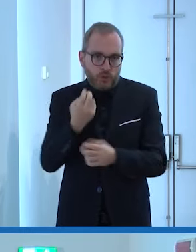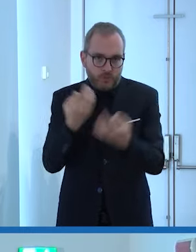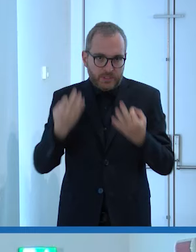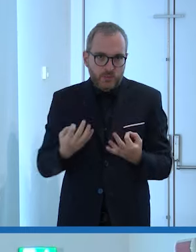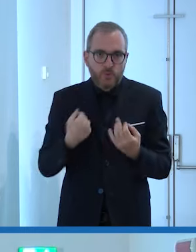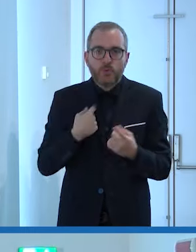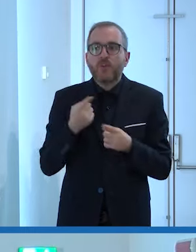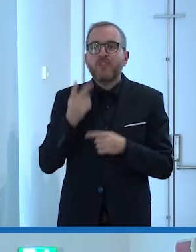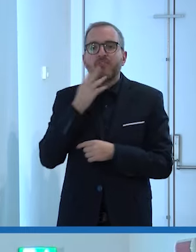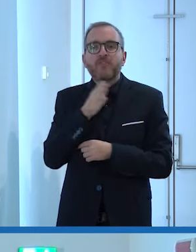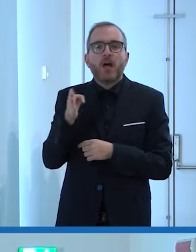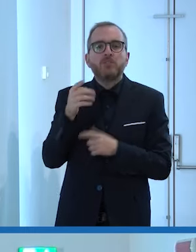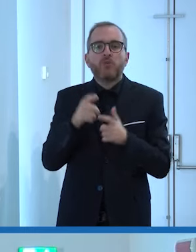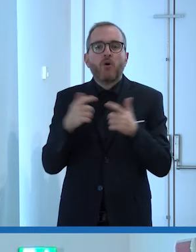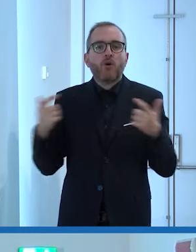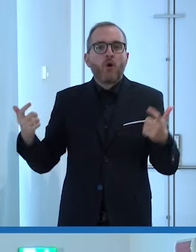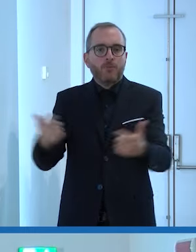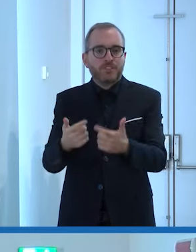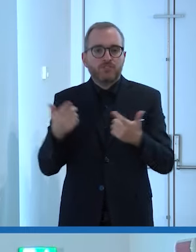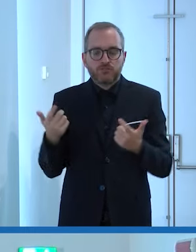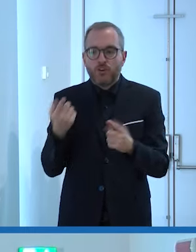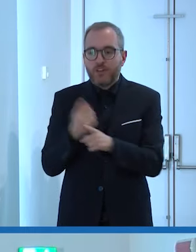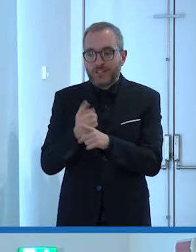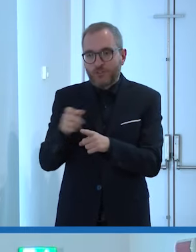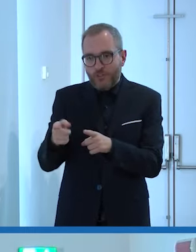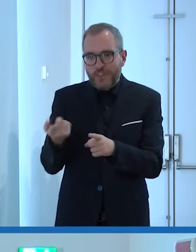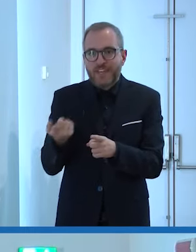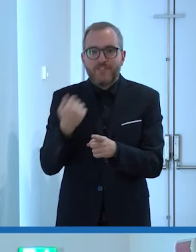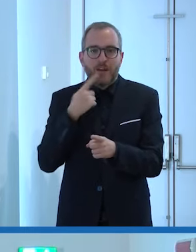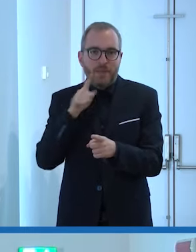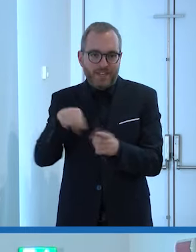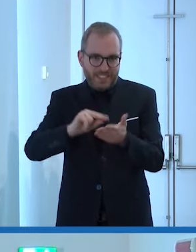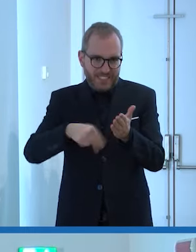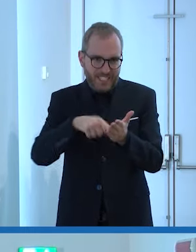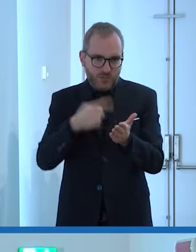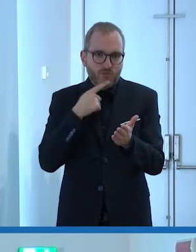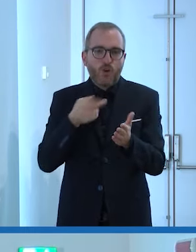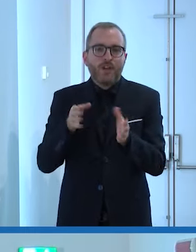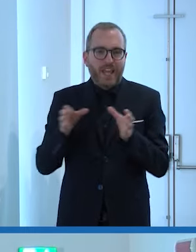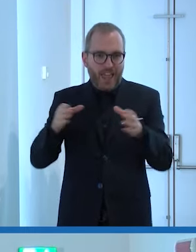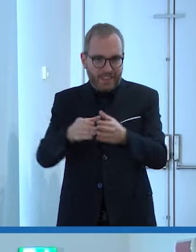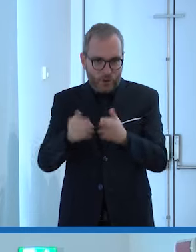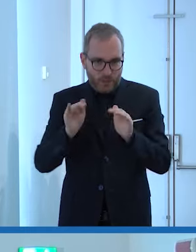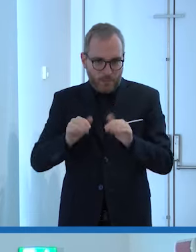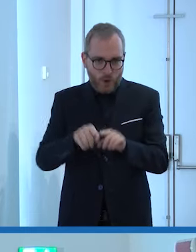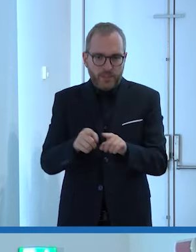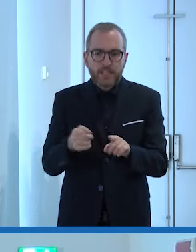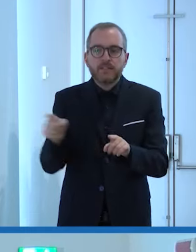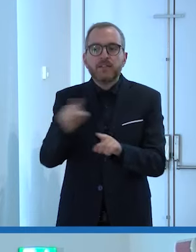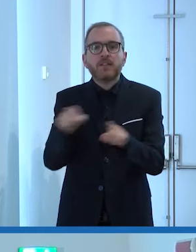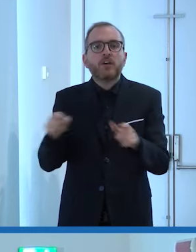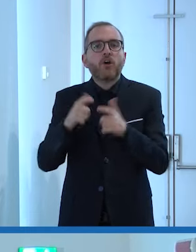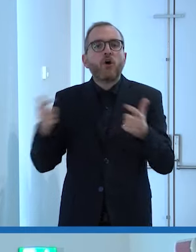commissione in cui doveva iscrivermi nelle categorie protette e la risposta che mi fu data